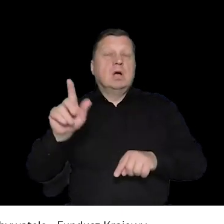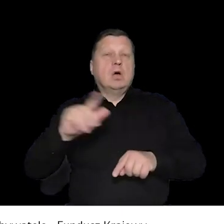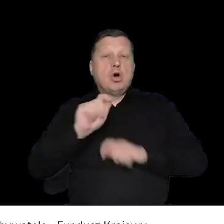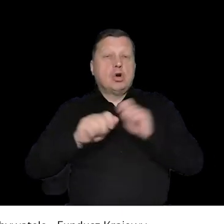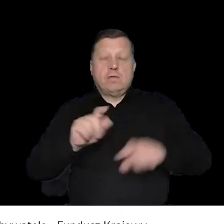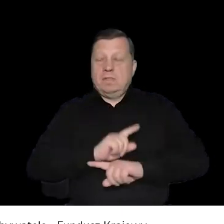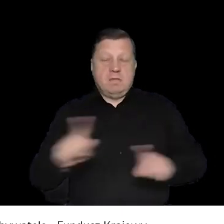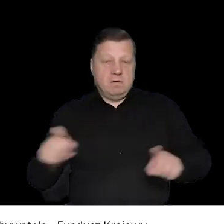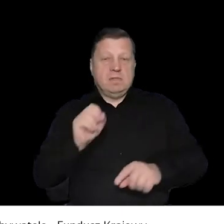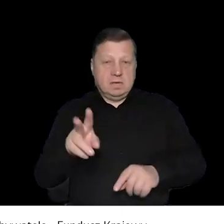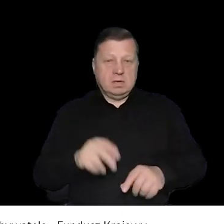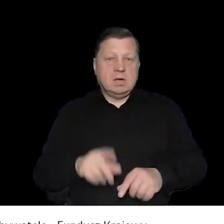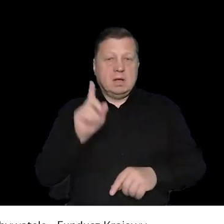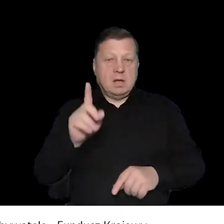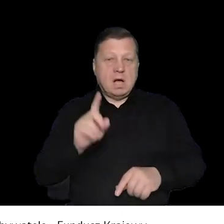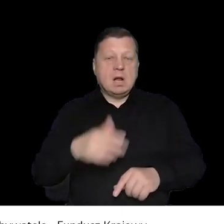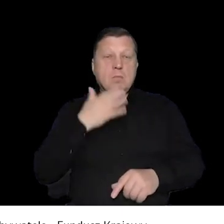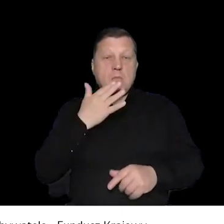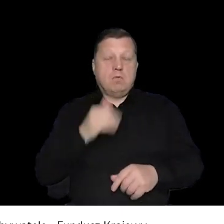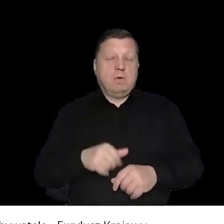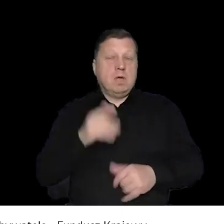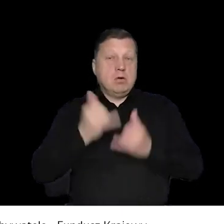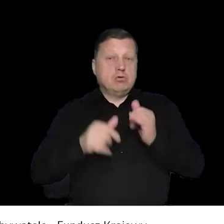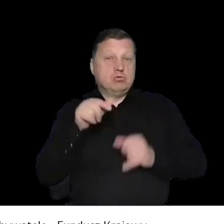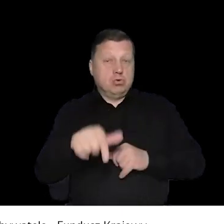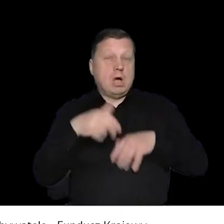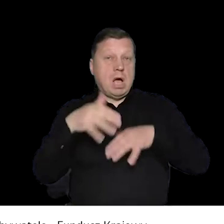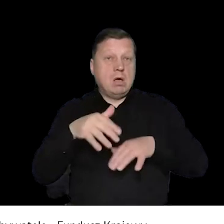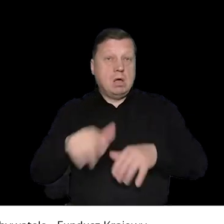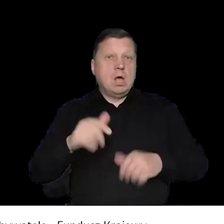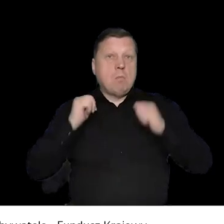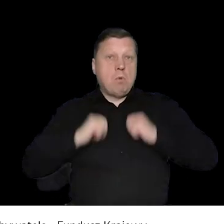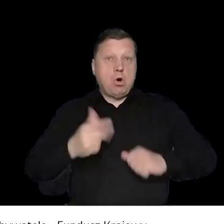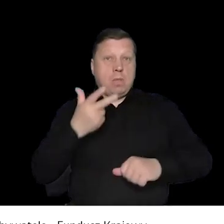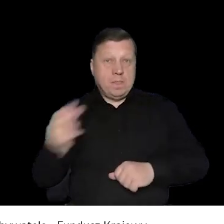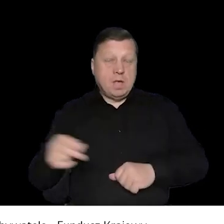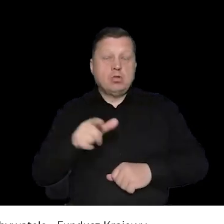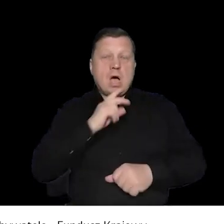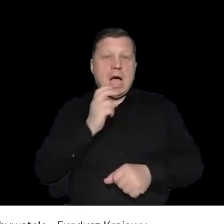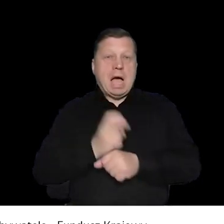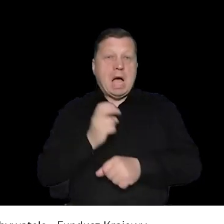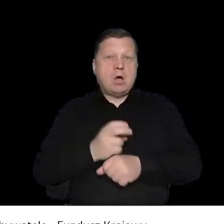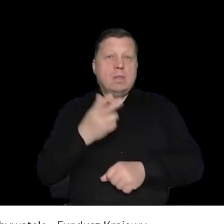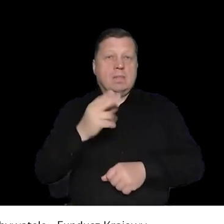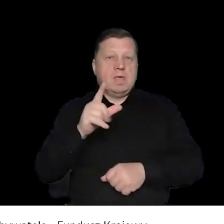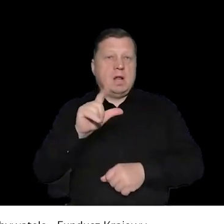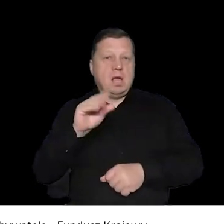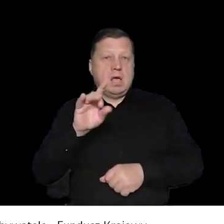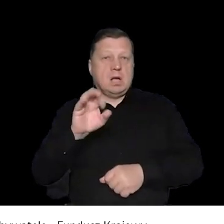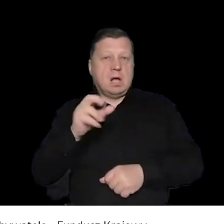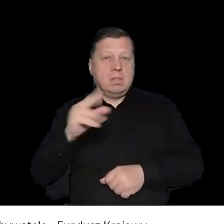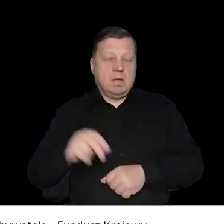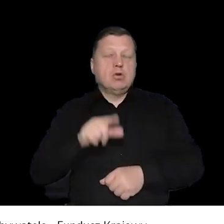powiedziałaś, że legalnego zgromadzenia nie można rozwiązać, tylko trzeba dodać jedną rzecz, że w momencie, kiedy rozgromadzenie przestaje być